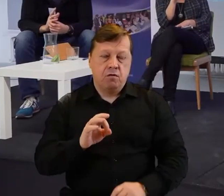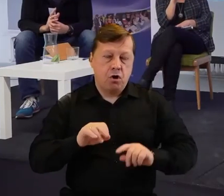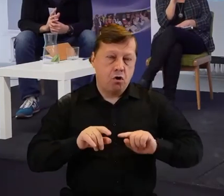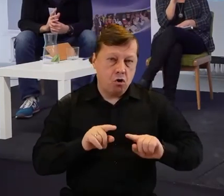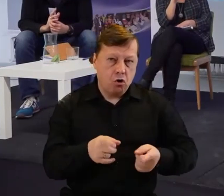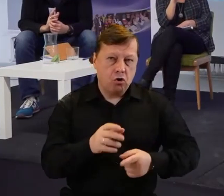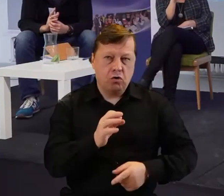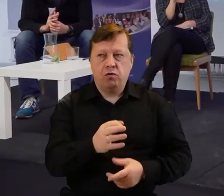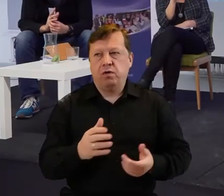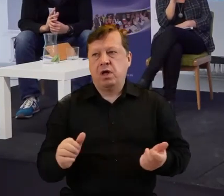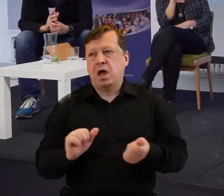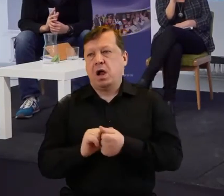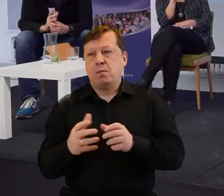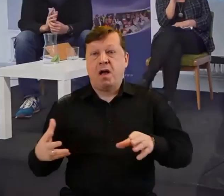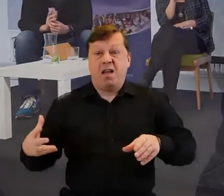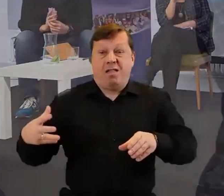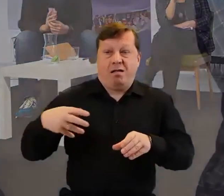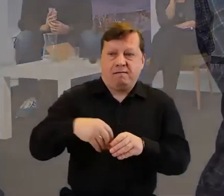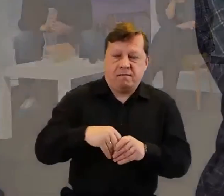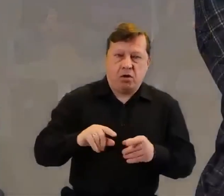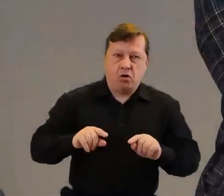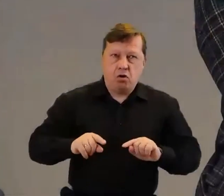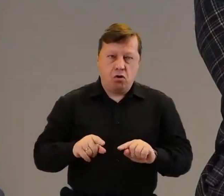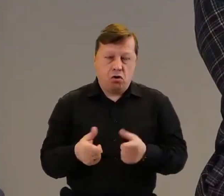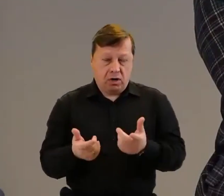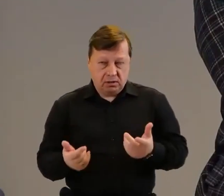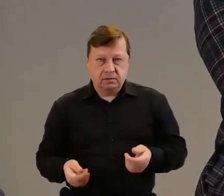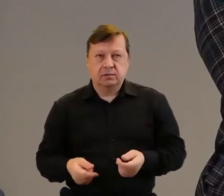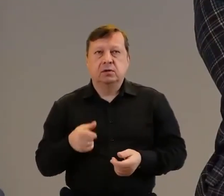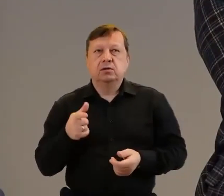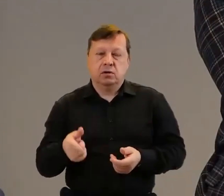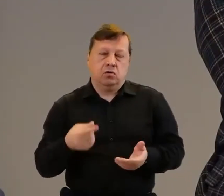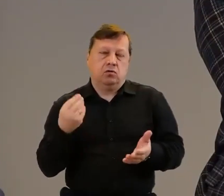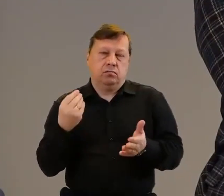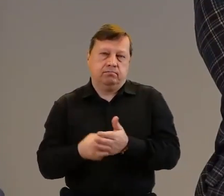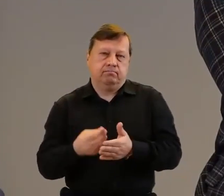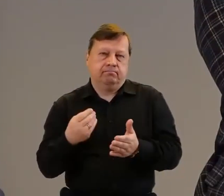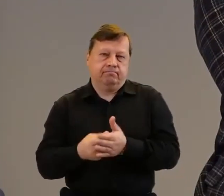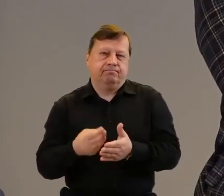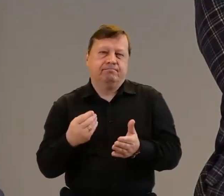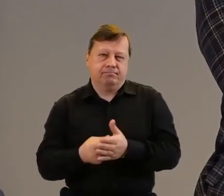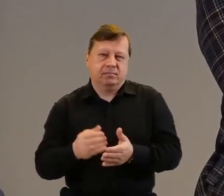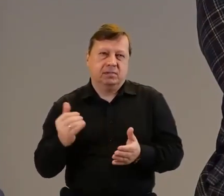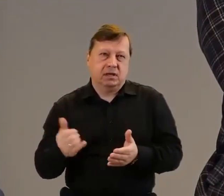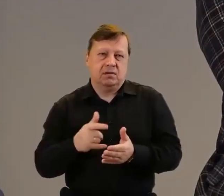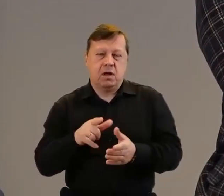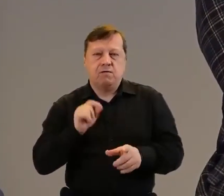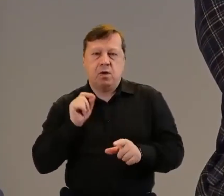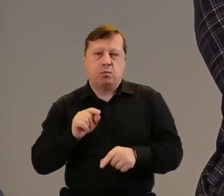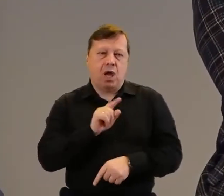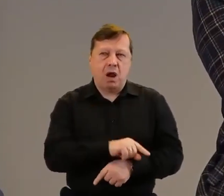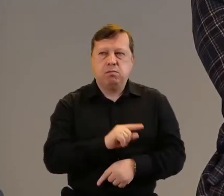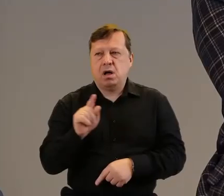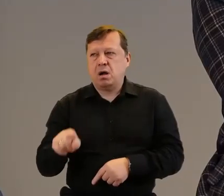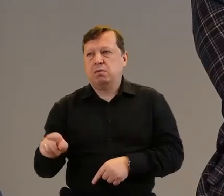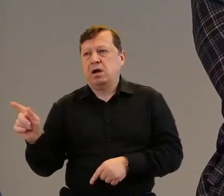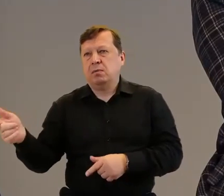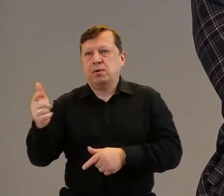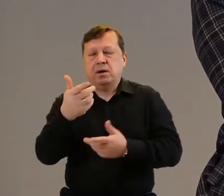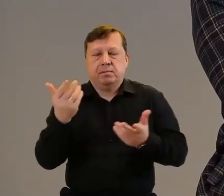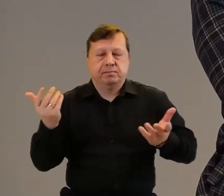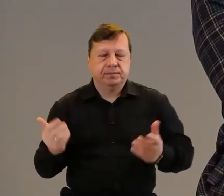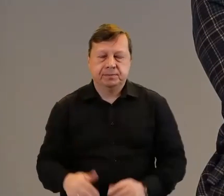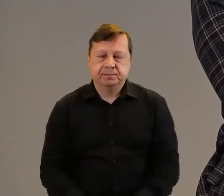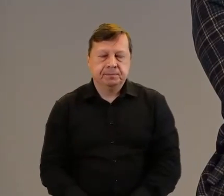organizacji to pociąga za sobą pewne wybory. Czy